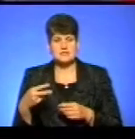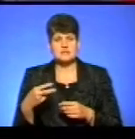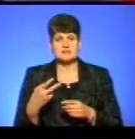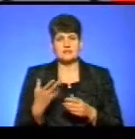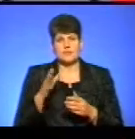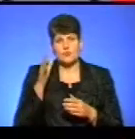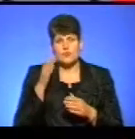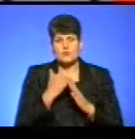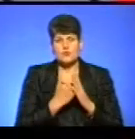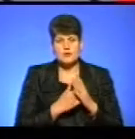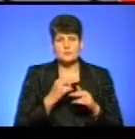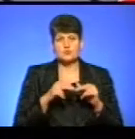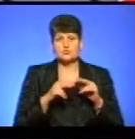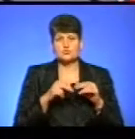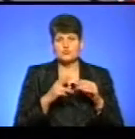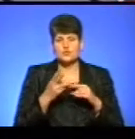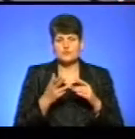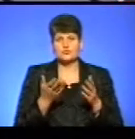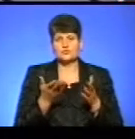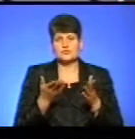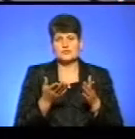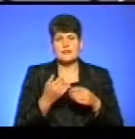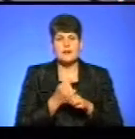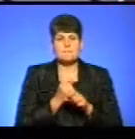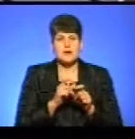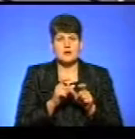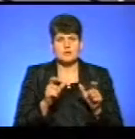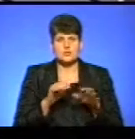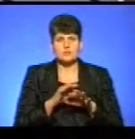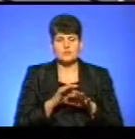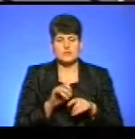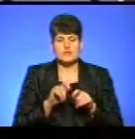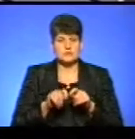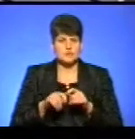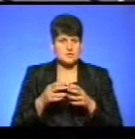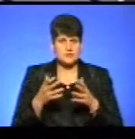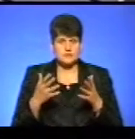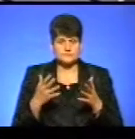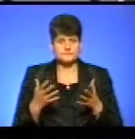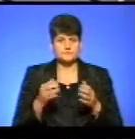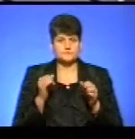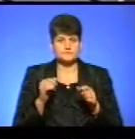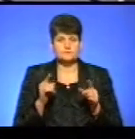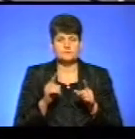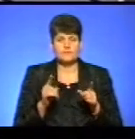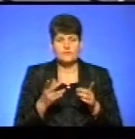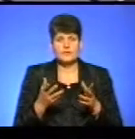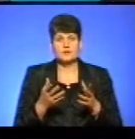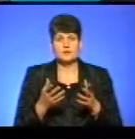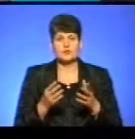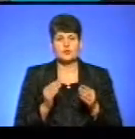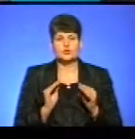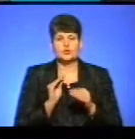програмами, і тут розбудовують надзвичайні якісь лабораторії, і проводять якісь дослідження, або спромоглися додаткове обладнання